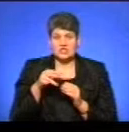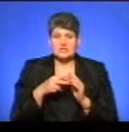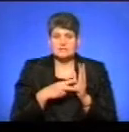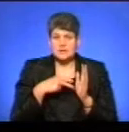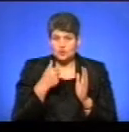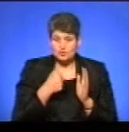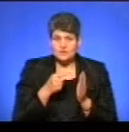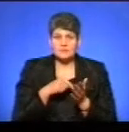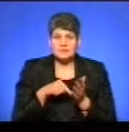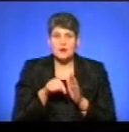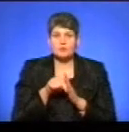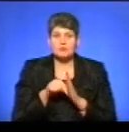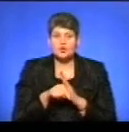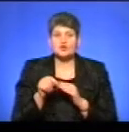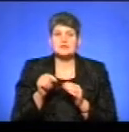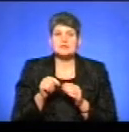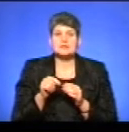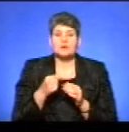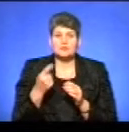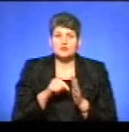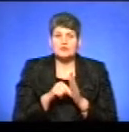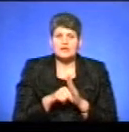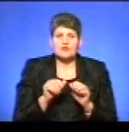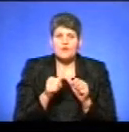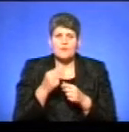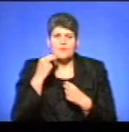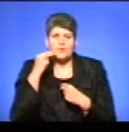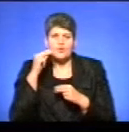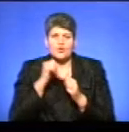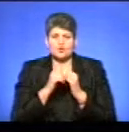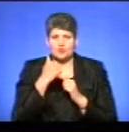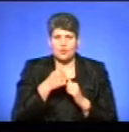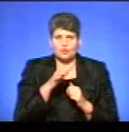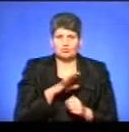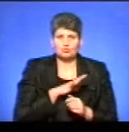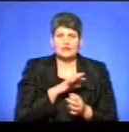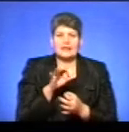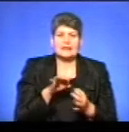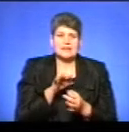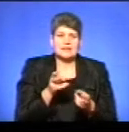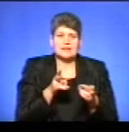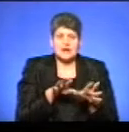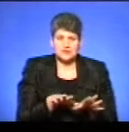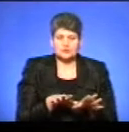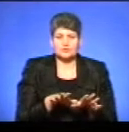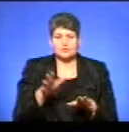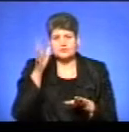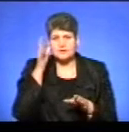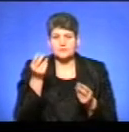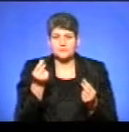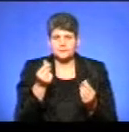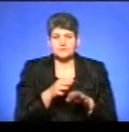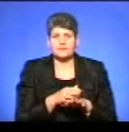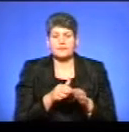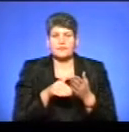році в містах обласного значення формула вдосконалюється кожного року. Був надлишок освітньої субвенції, і вона